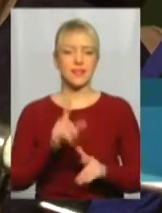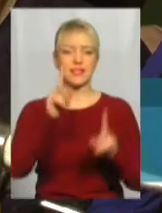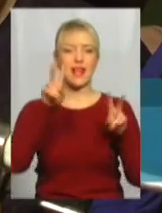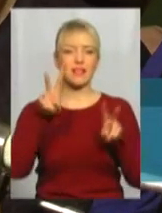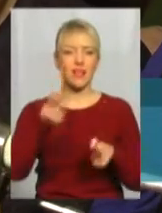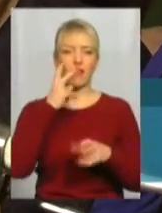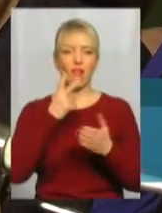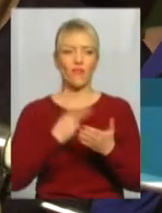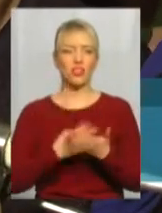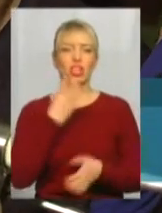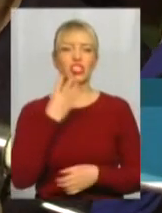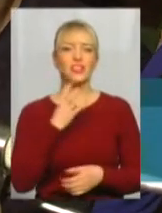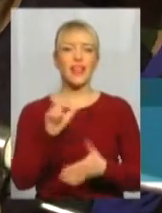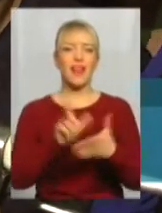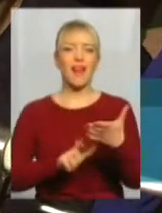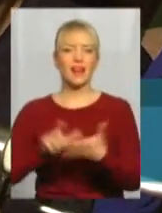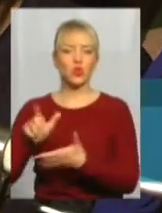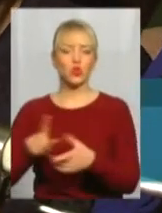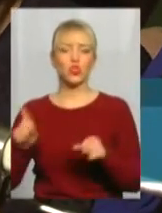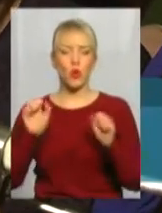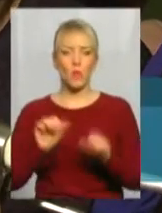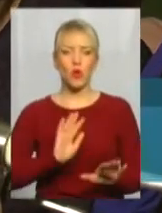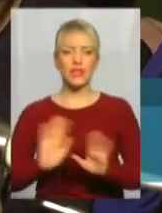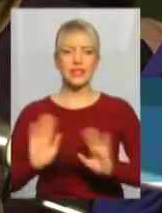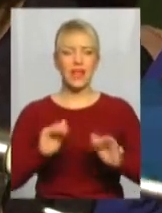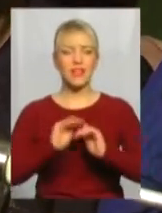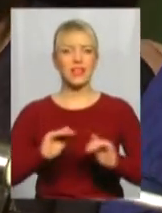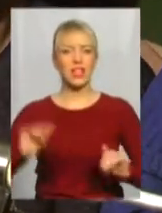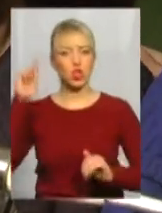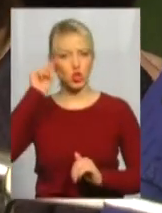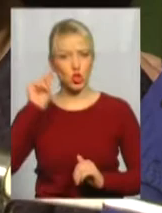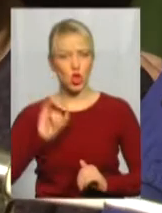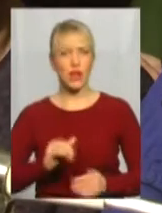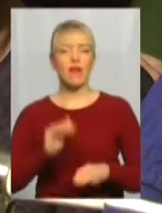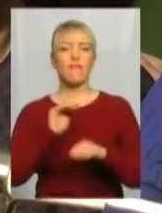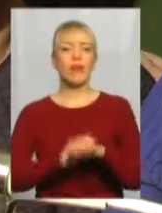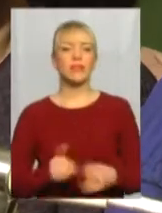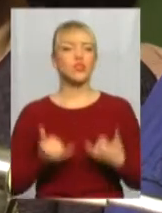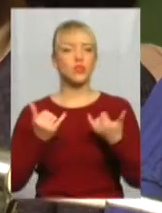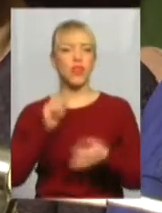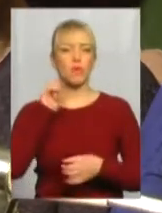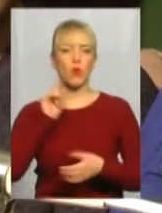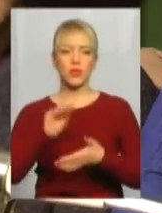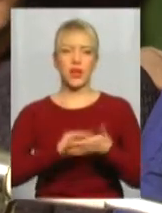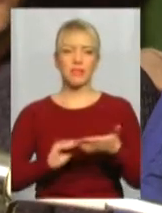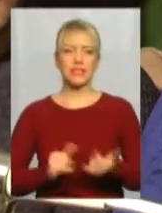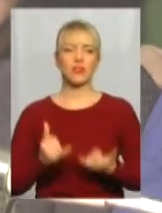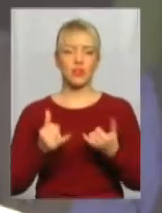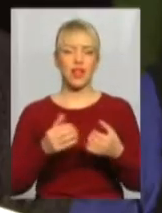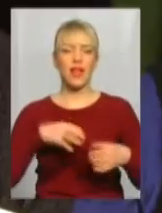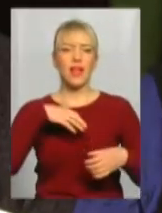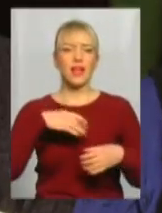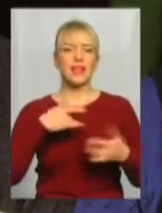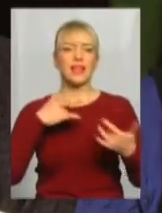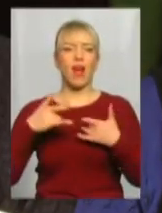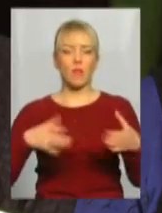за назвою вже видно чотири етюди. Так, щоб могли ставити і школярі, фактично для молоді написано, для драм-гуртків.